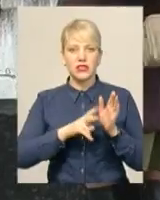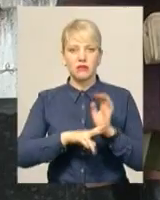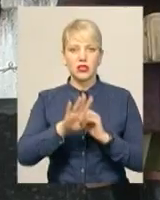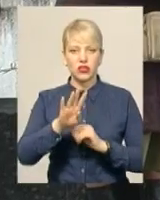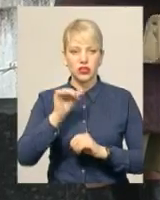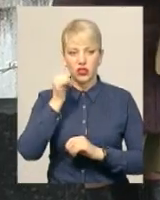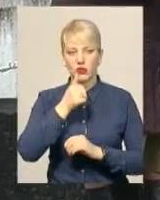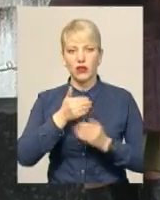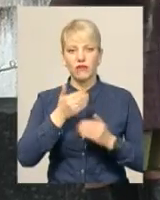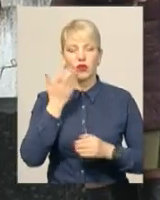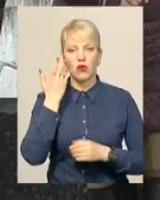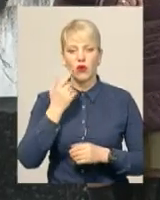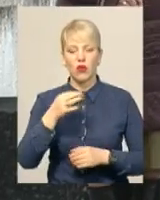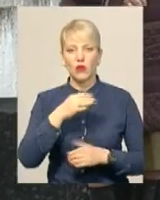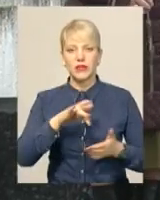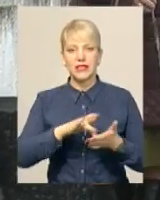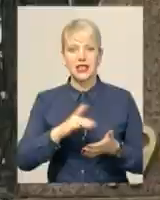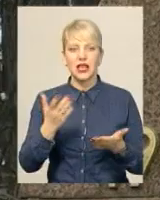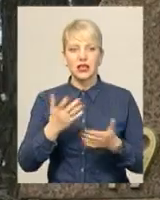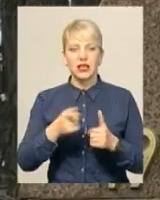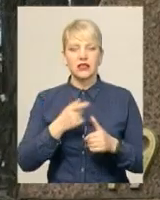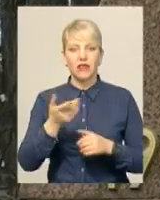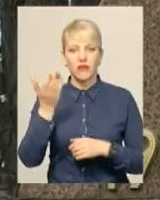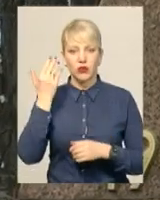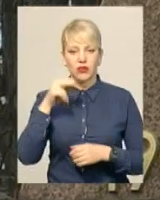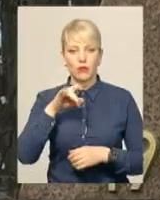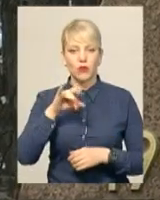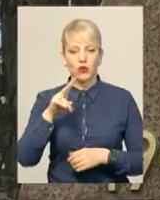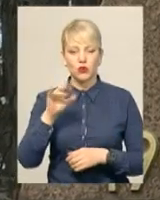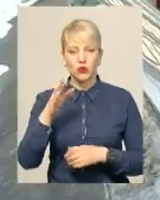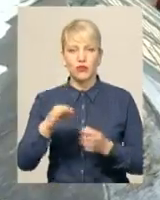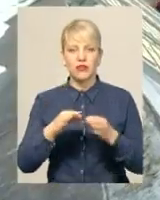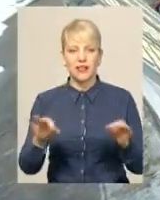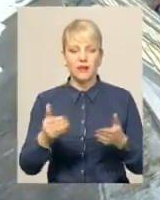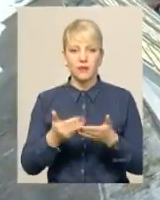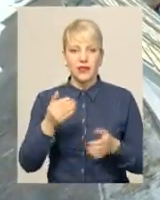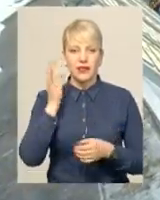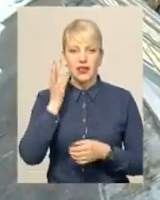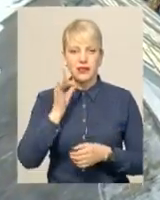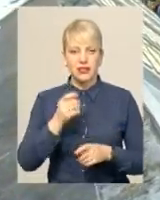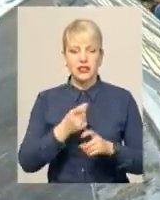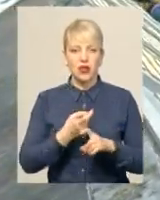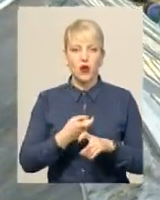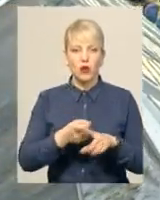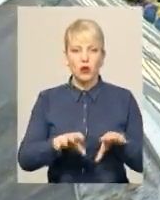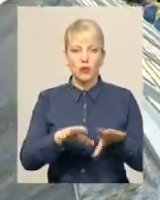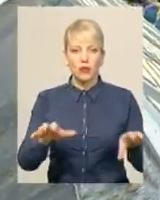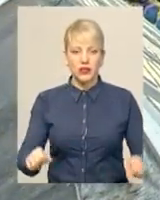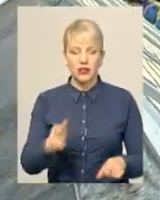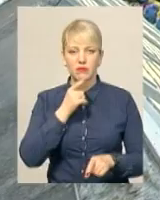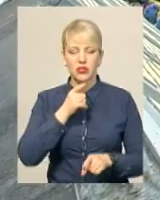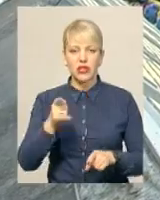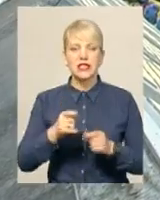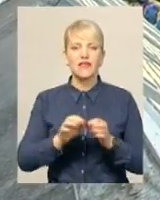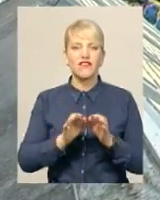роки, відколи обласний центр, який тоді звався Проскурум, звільнили від нацистських окупантів. Під час визволення території Хмельниччини, розповідає голова